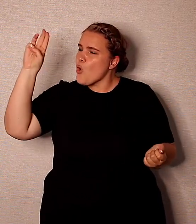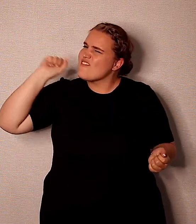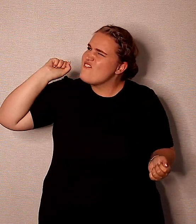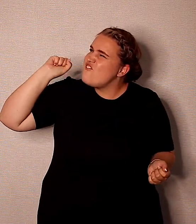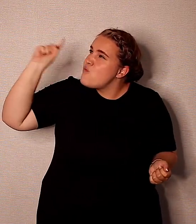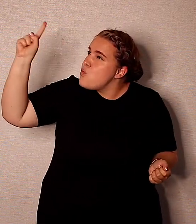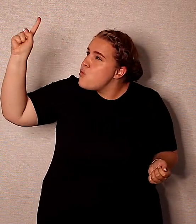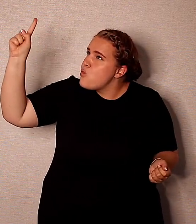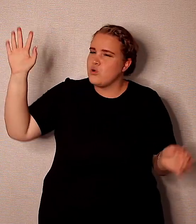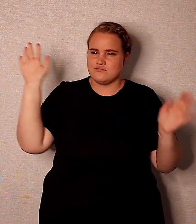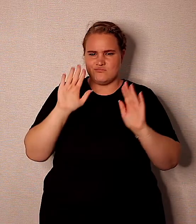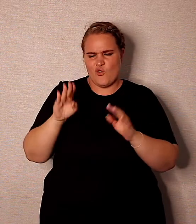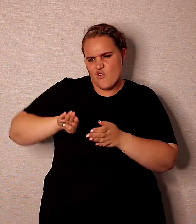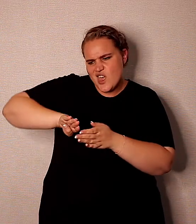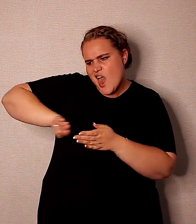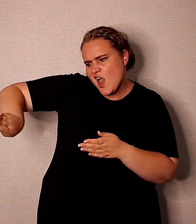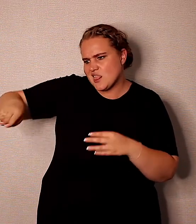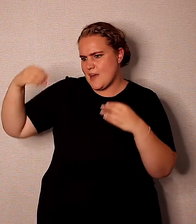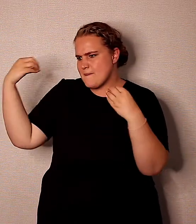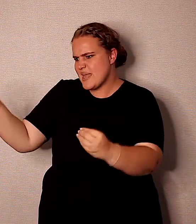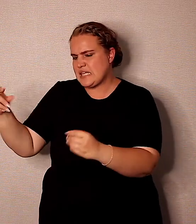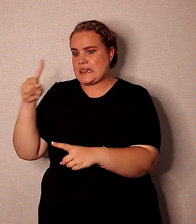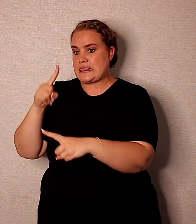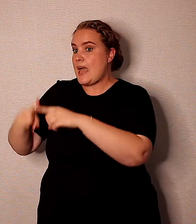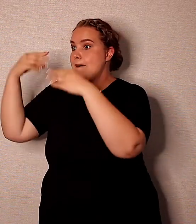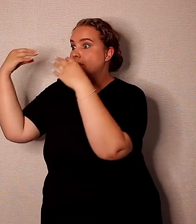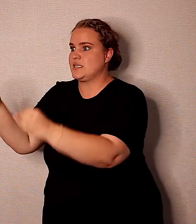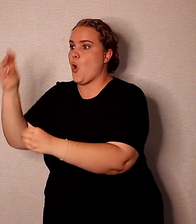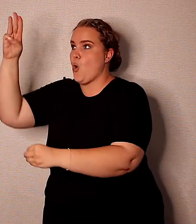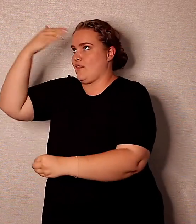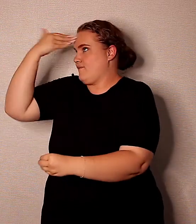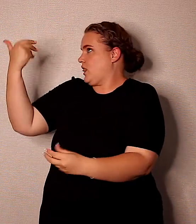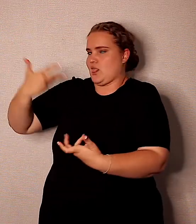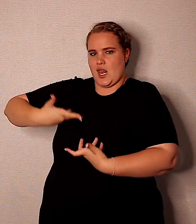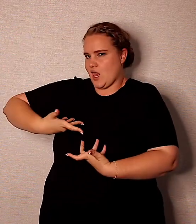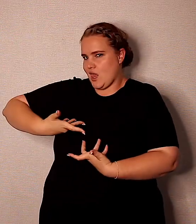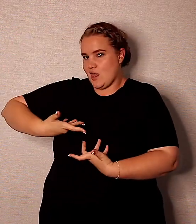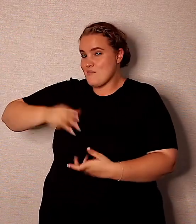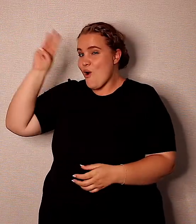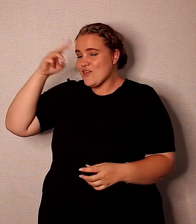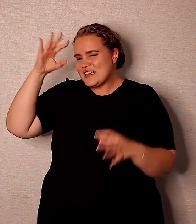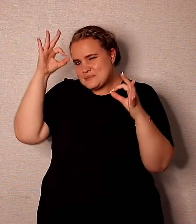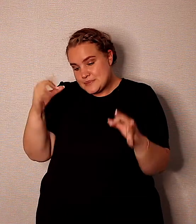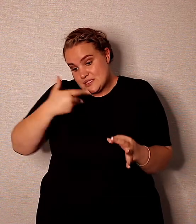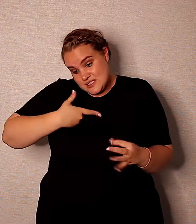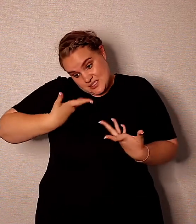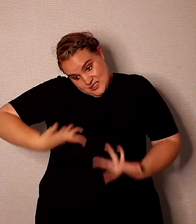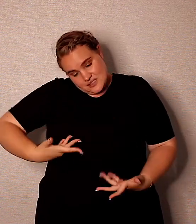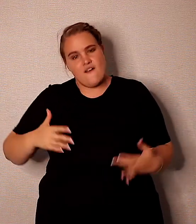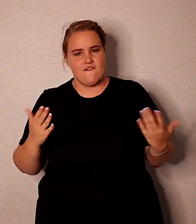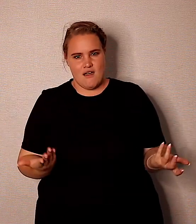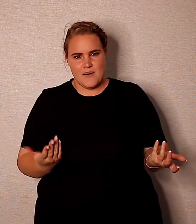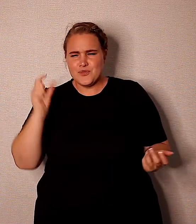God wat ver is nie, jy is nie een God wat eenkant bezig is en te bezig is dat jy nie eers weet waar ons is nie. Jy weet precies waar elke van ons ons selfs